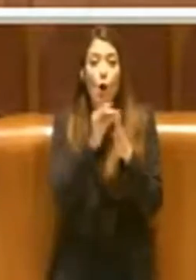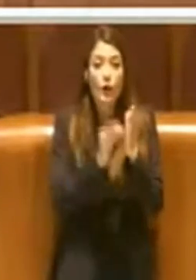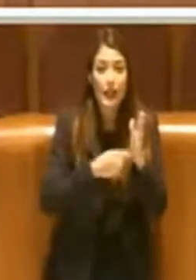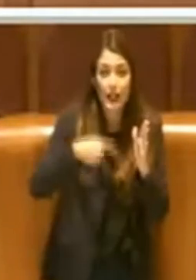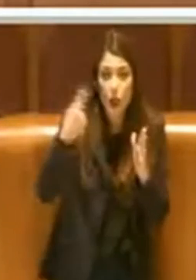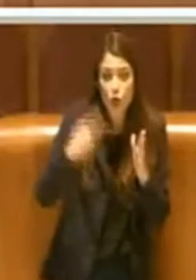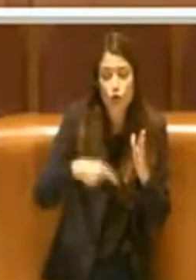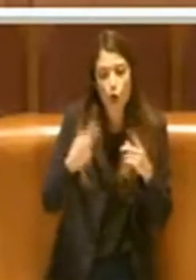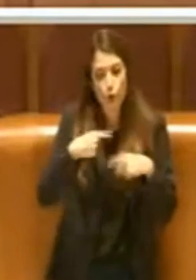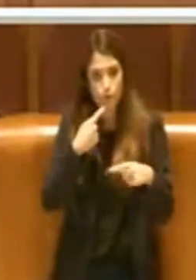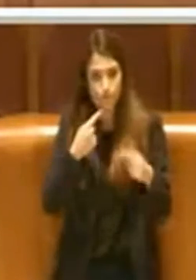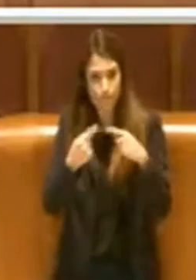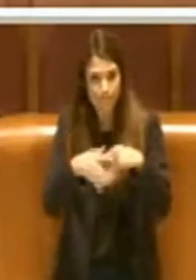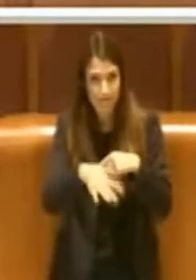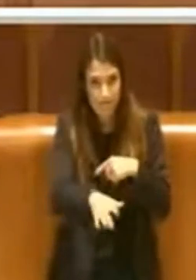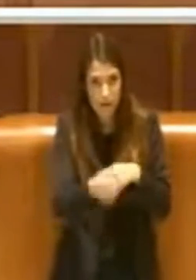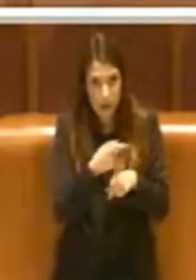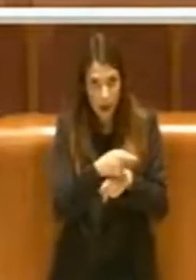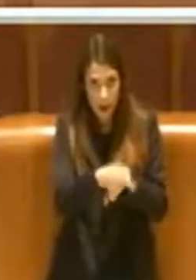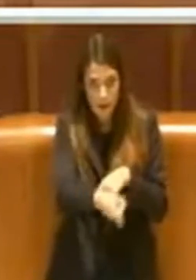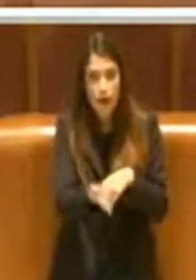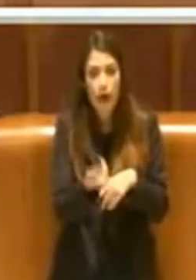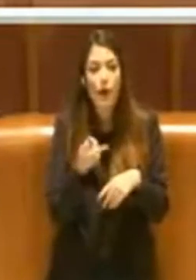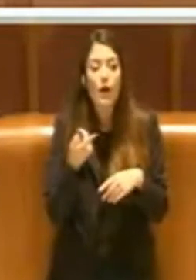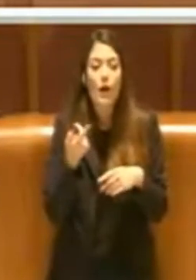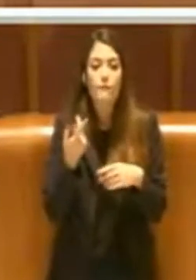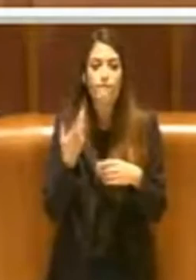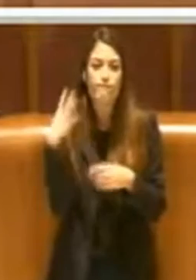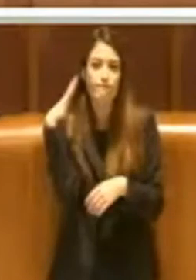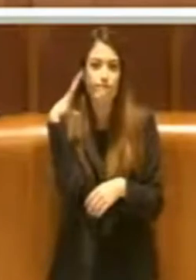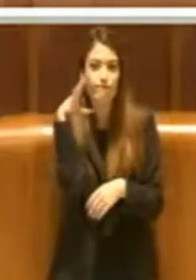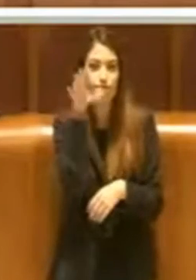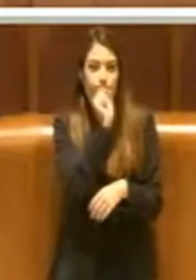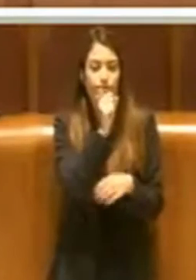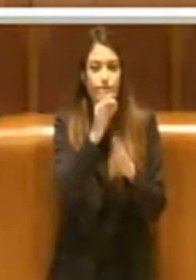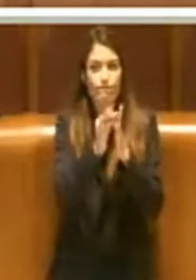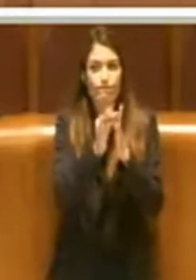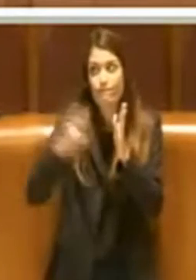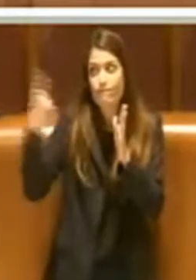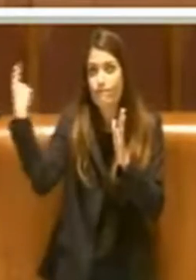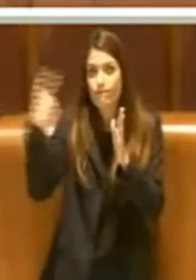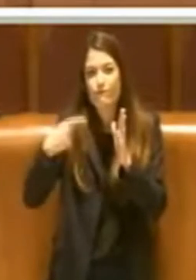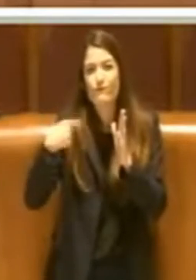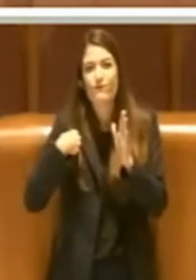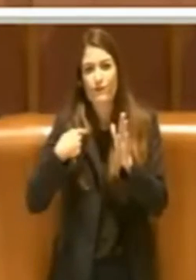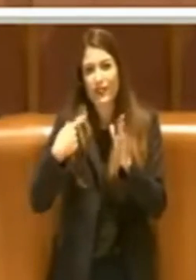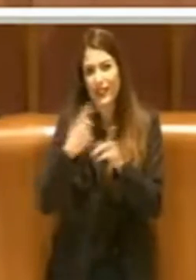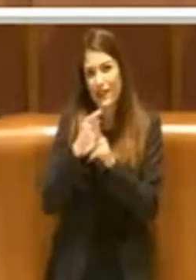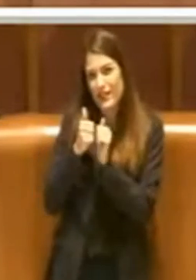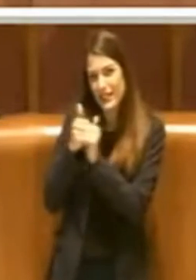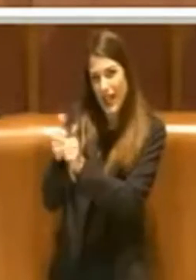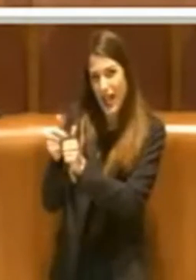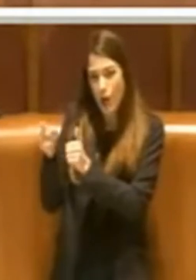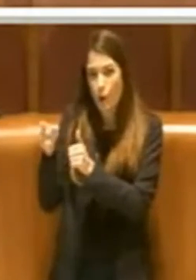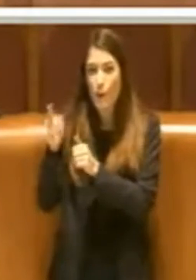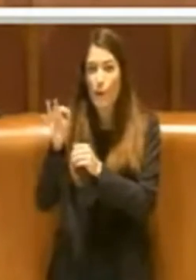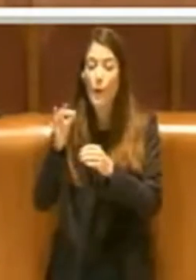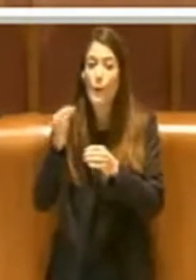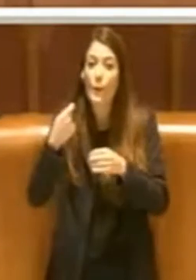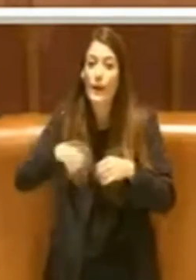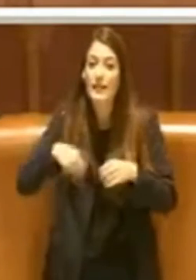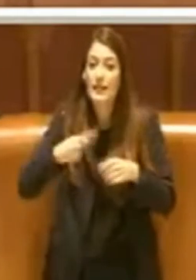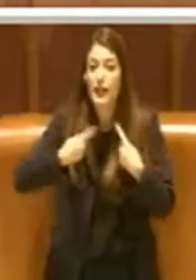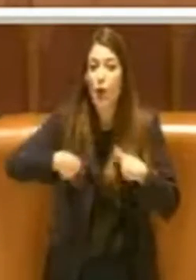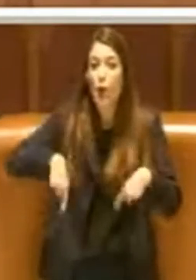discutere ovviamente recepiscono le normative di rango superiore, dai decreti del Presidente del Consiglio